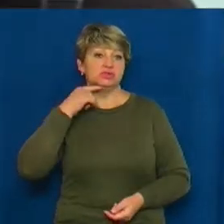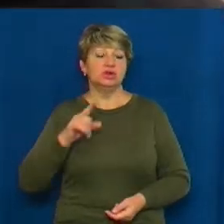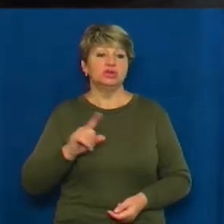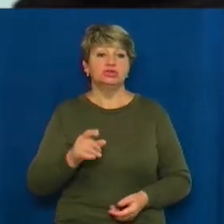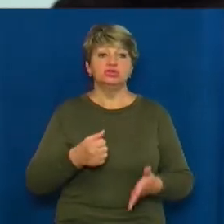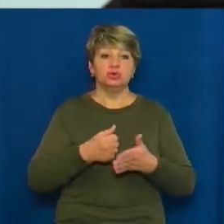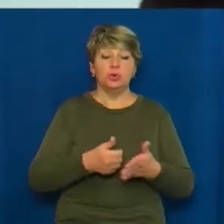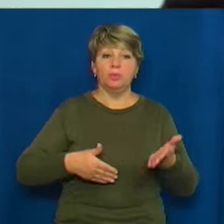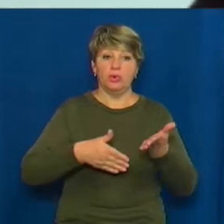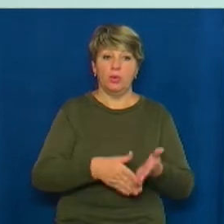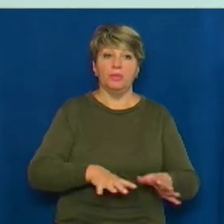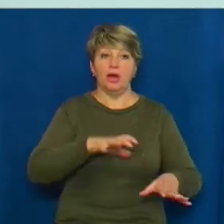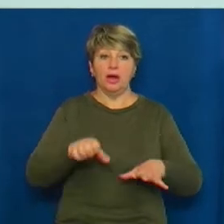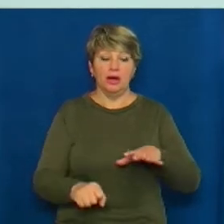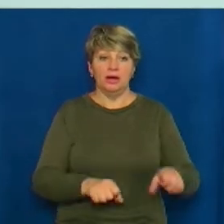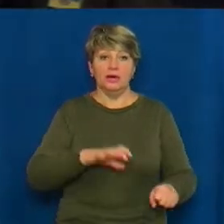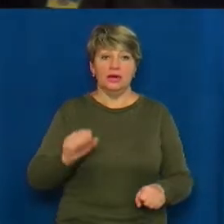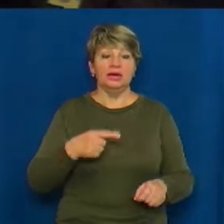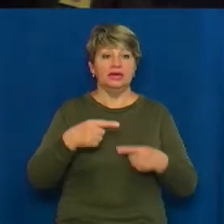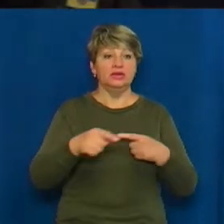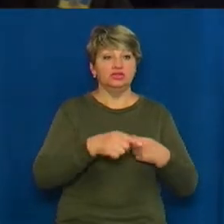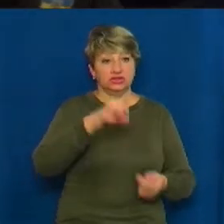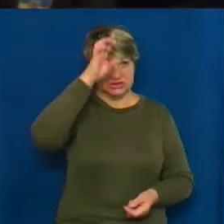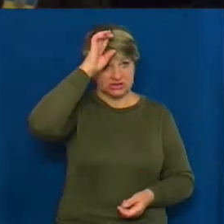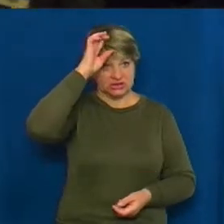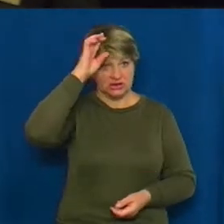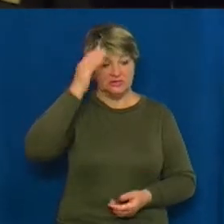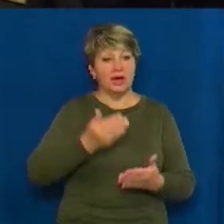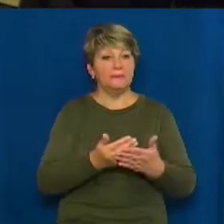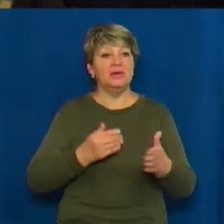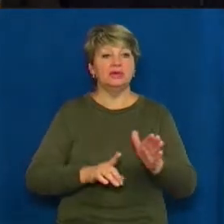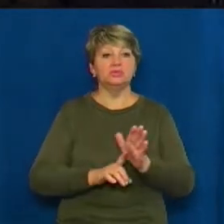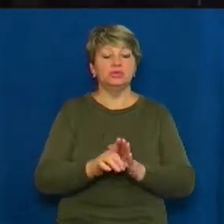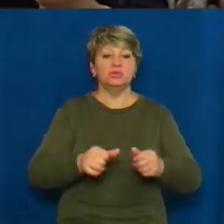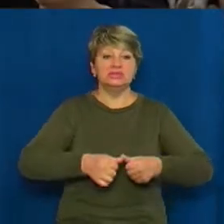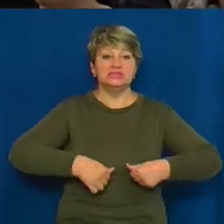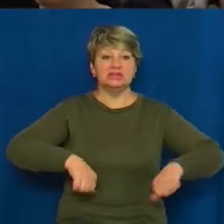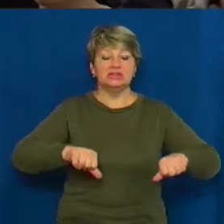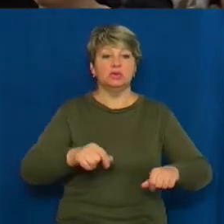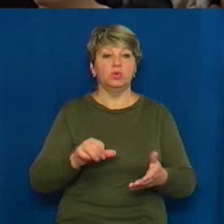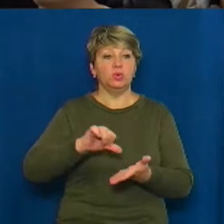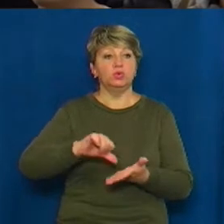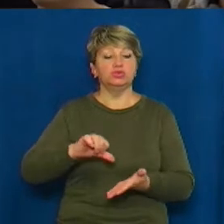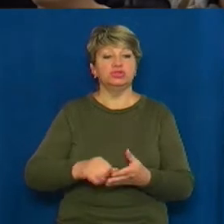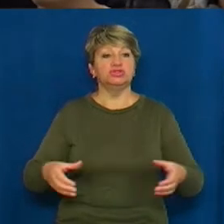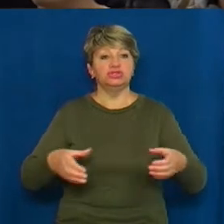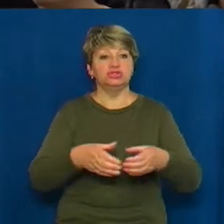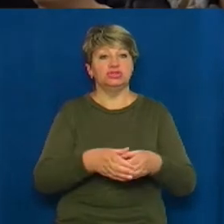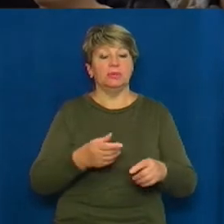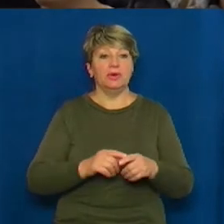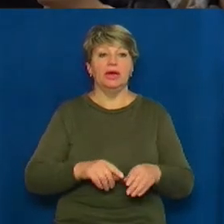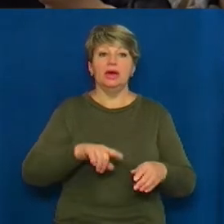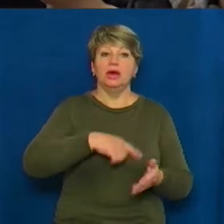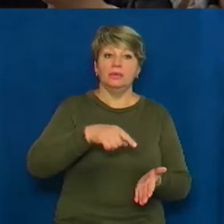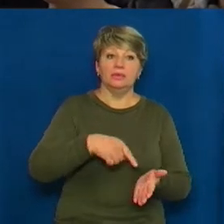наявності громадянства інших держав. Перед початком засідання учасники штабу супротиву капітуляції, містяни та